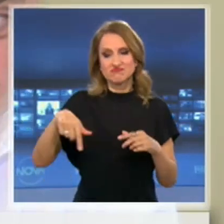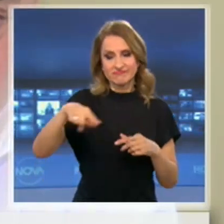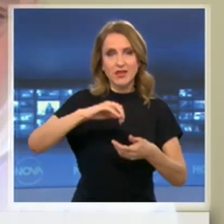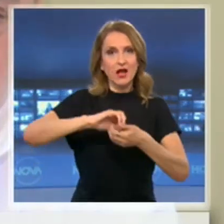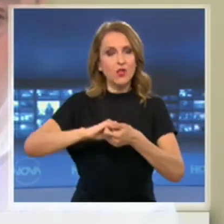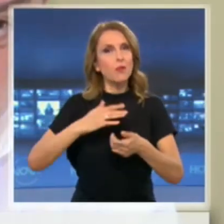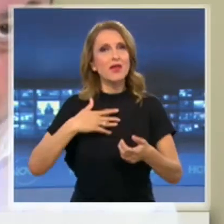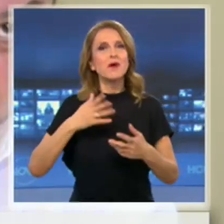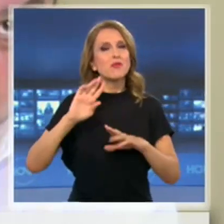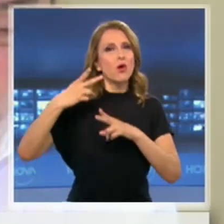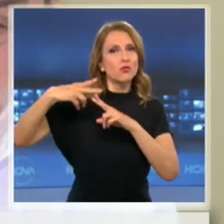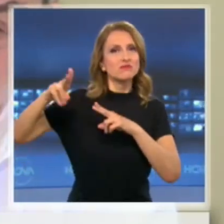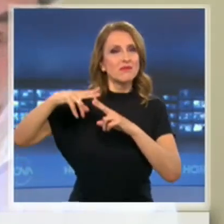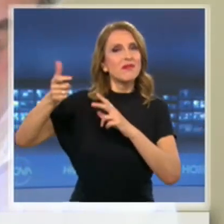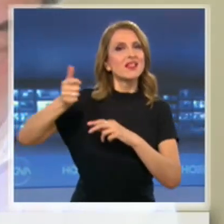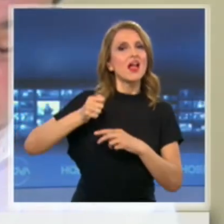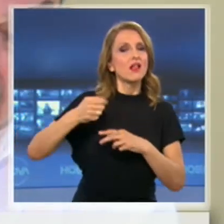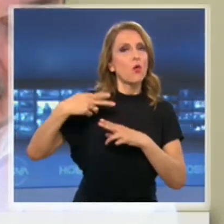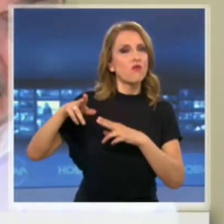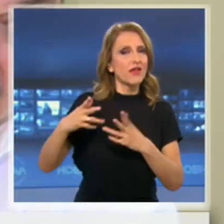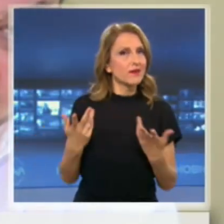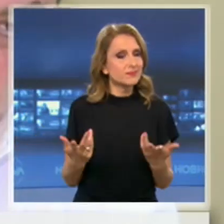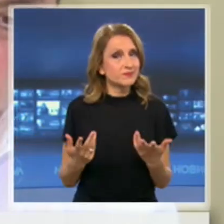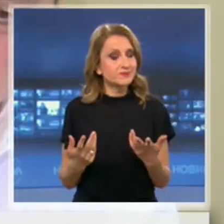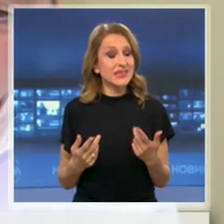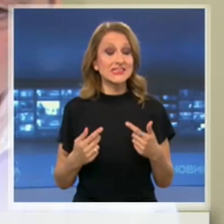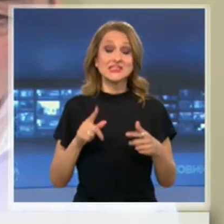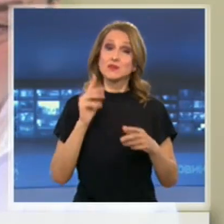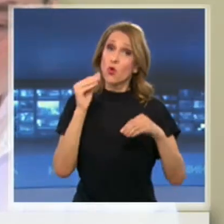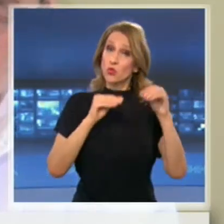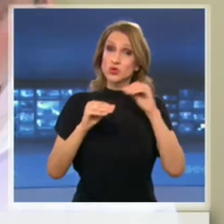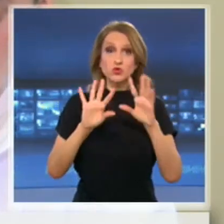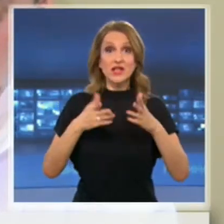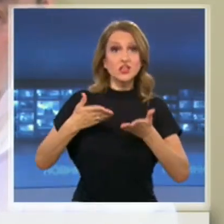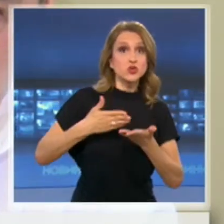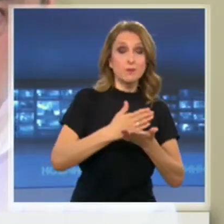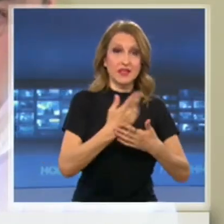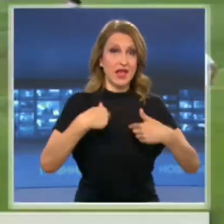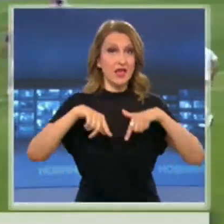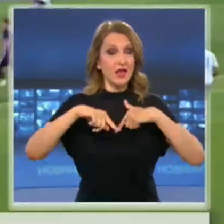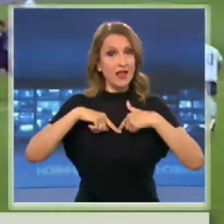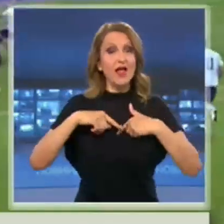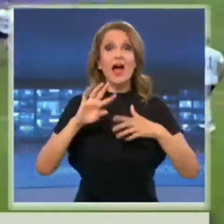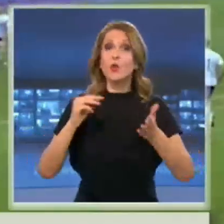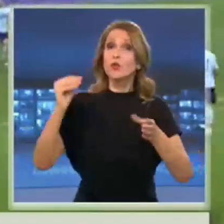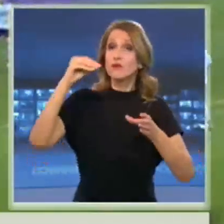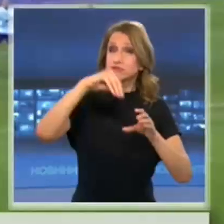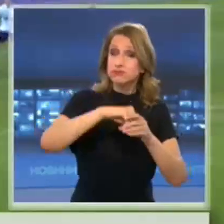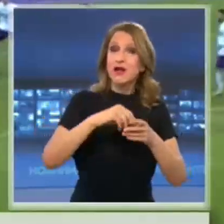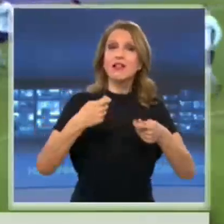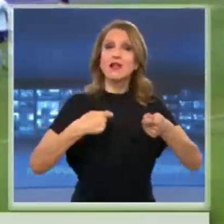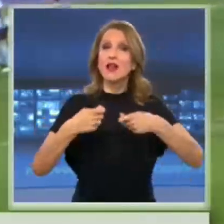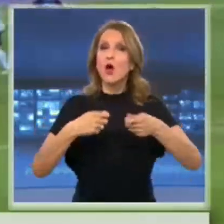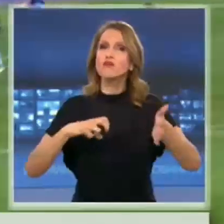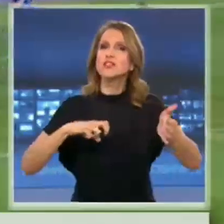Първо да ли ще мине през търговския регистрър е въпрос. Второ, ако бъде вписано в търговския регистрър, това се оповестява